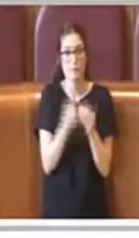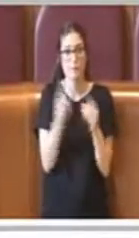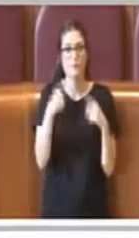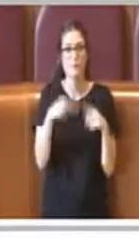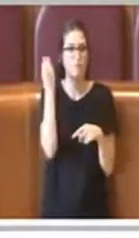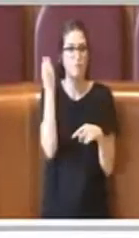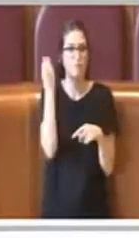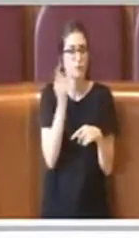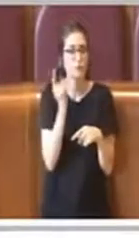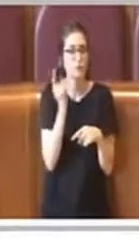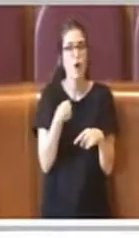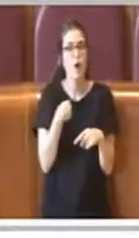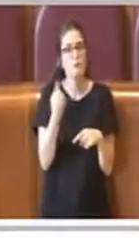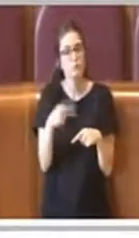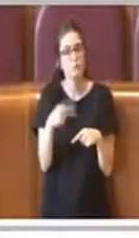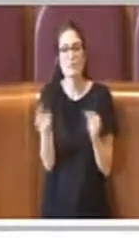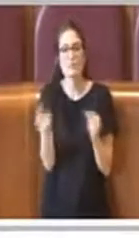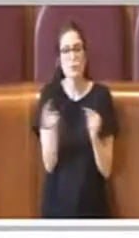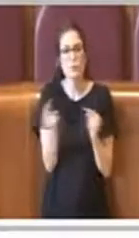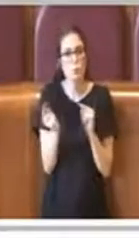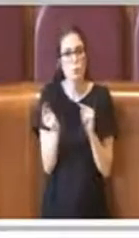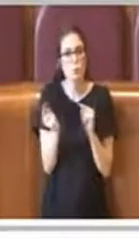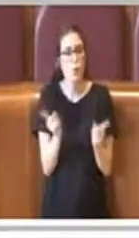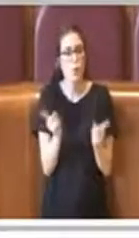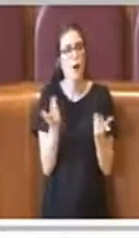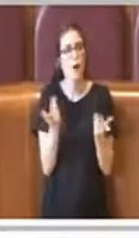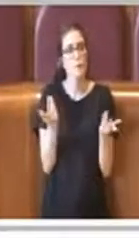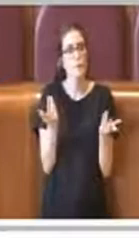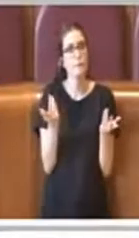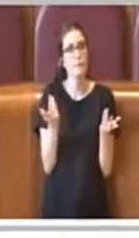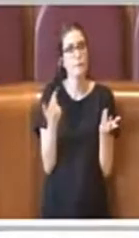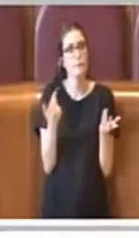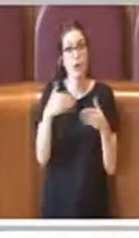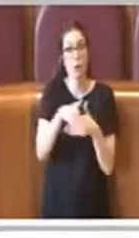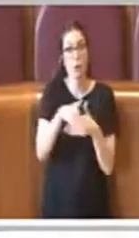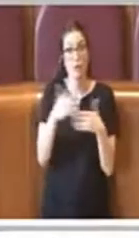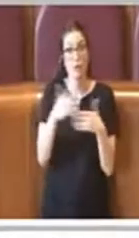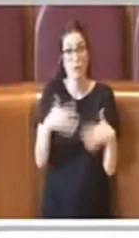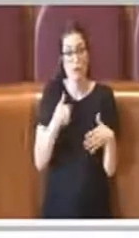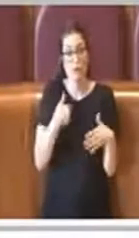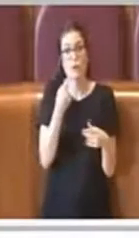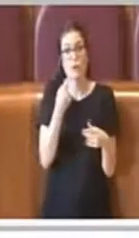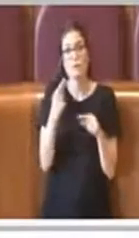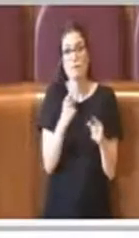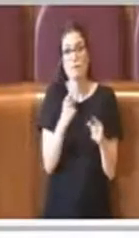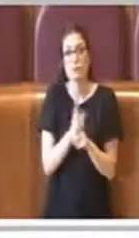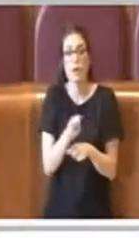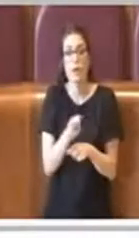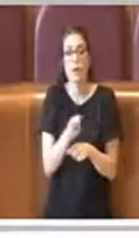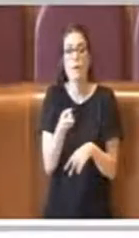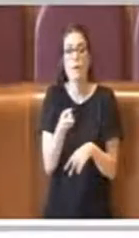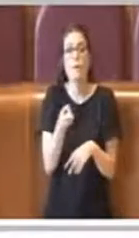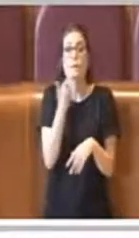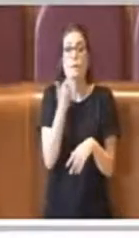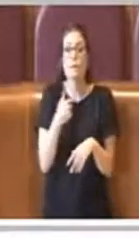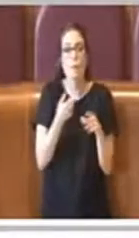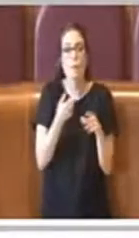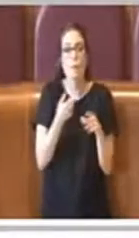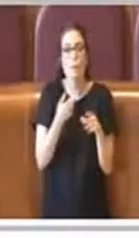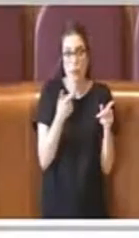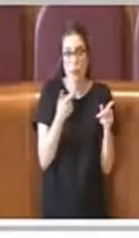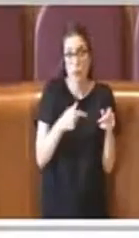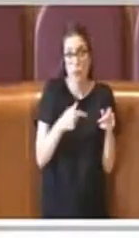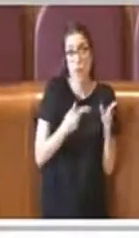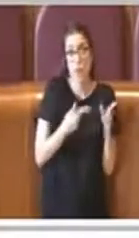Quindi chiaramente io ho ritenuto di dover mettere in discussione quello che avevo protocollato sia sì